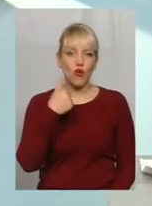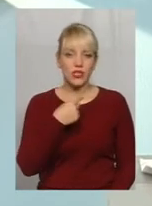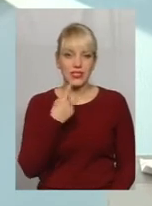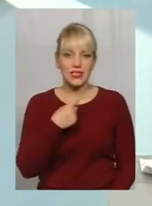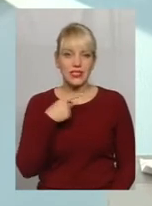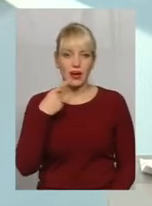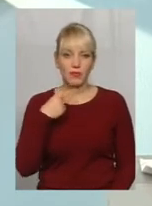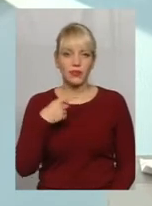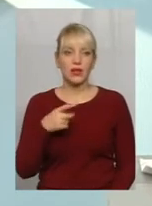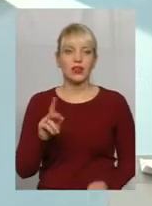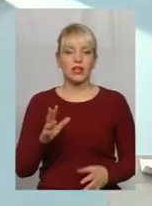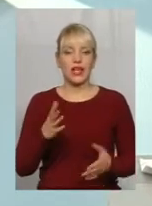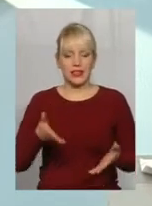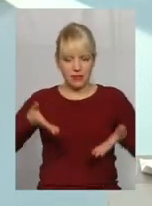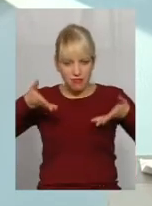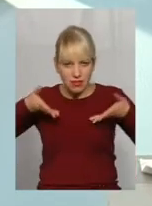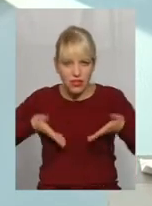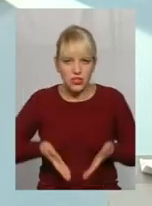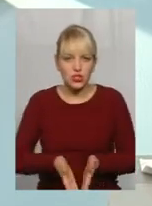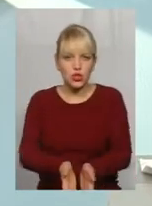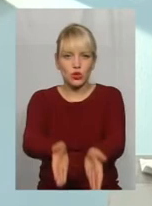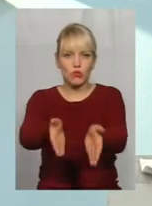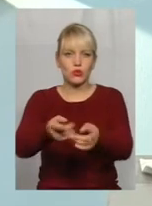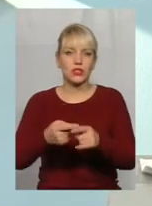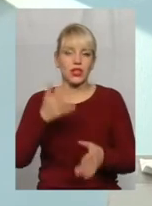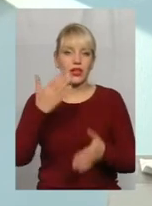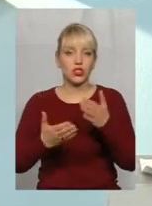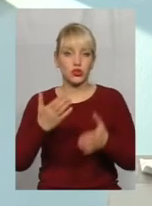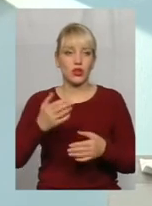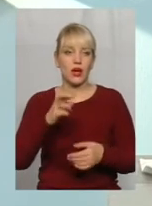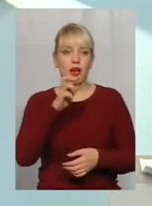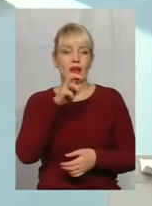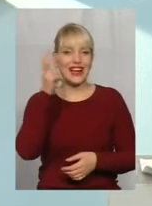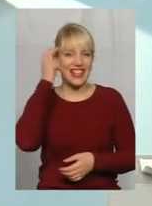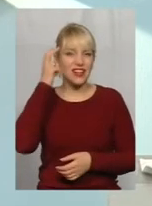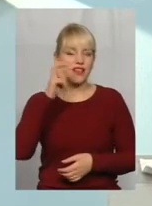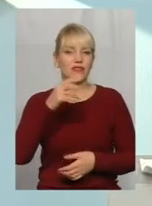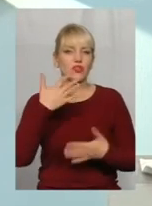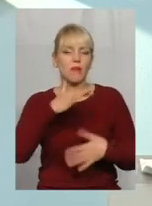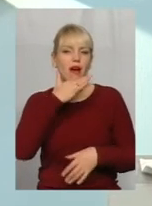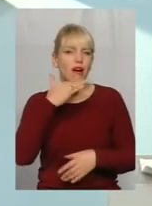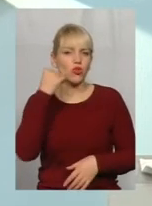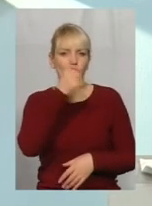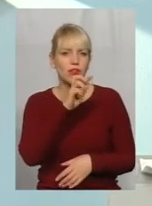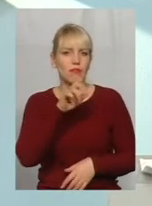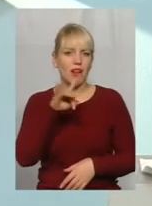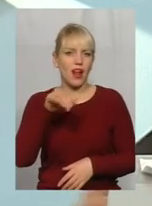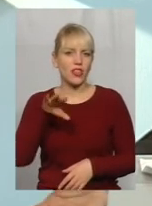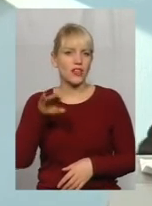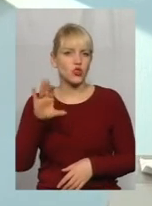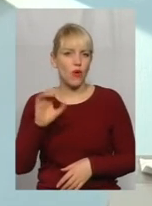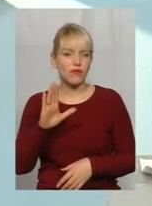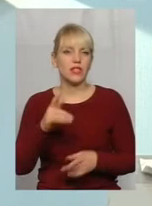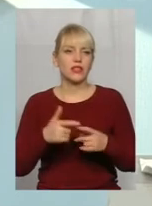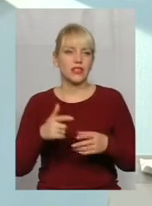лижні, як говориться, спуски. Якщо протасов'яр в Києві вже багато років використовується, я маю на увазі